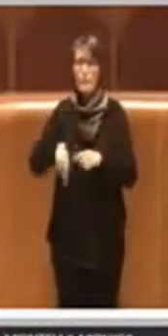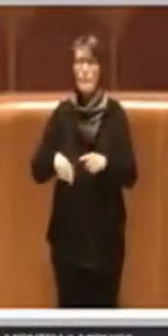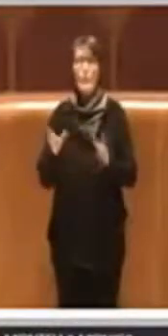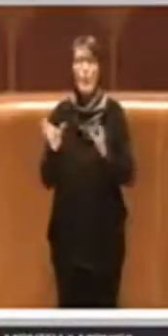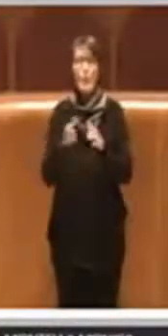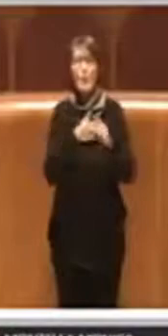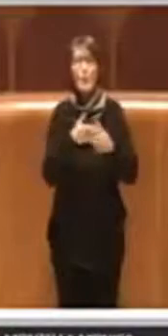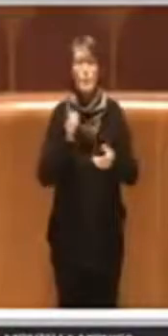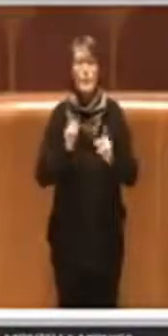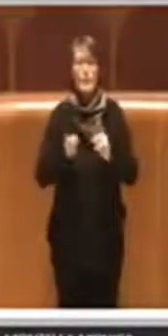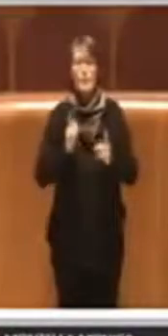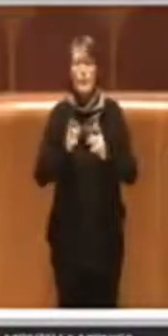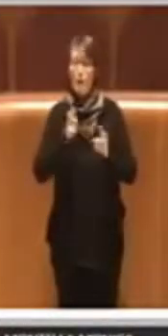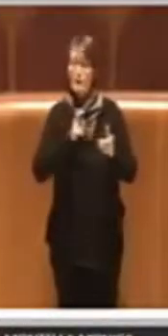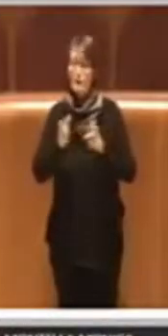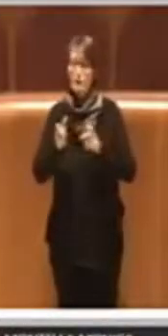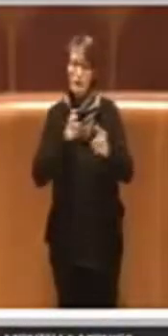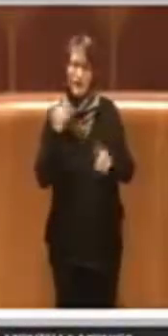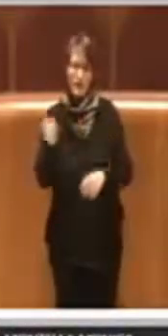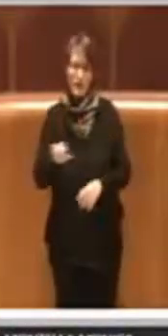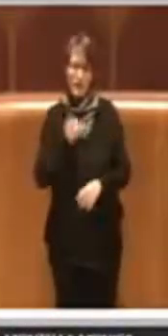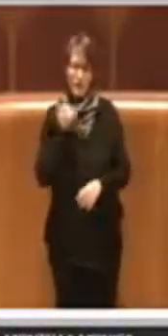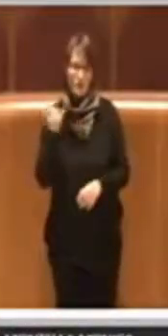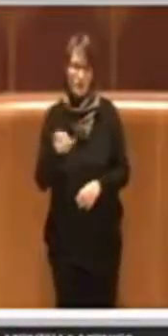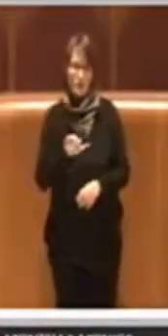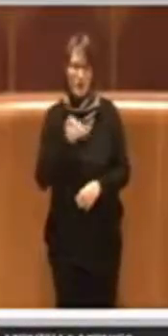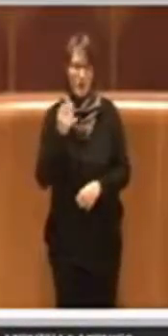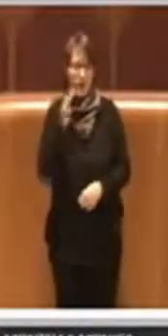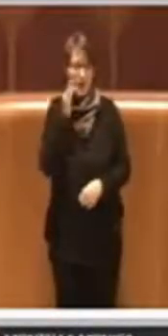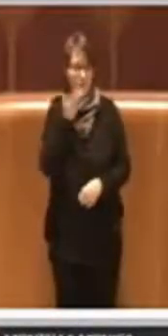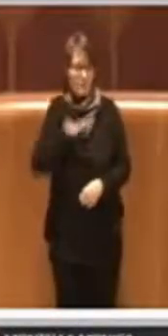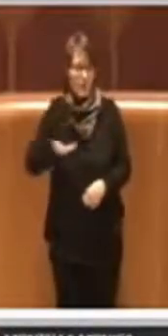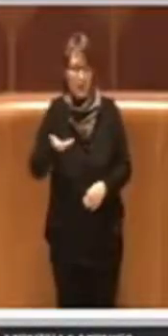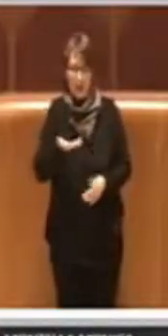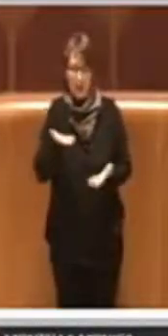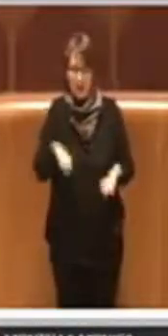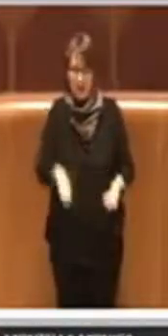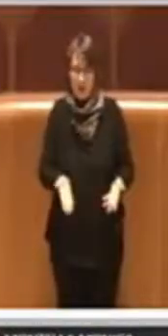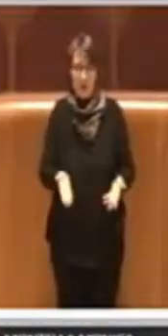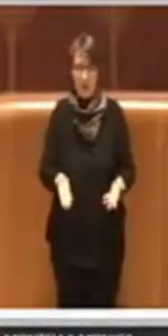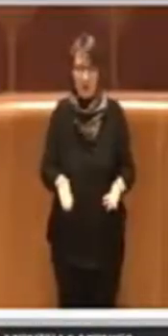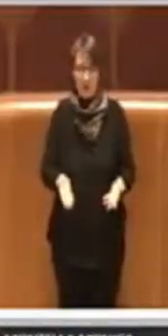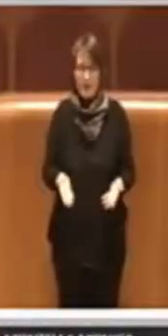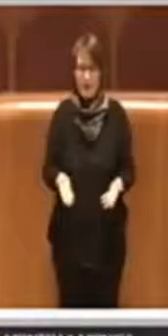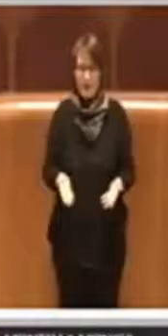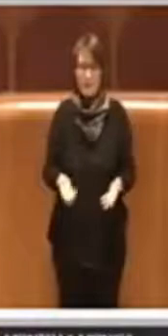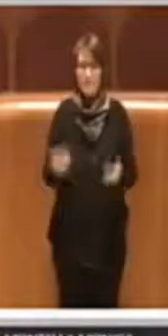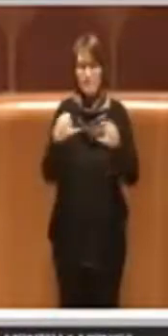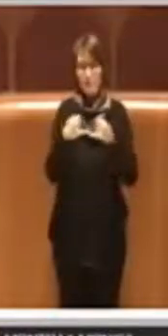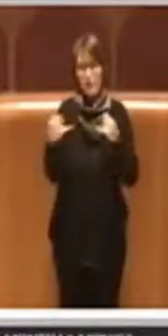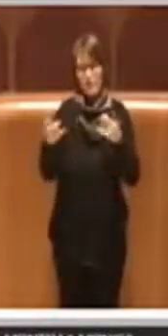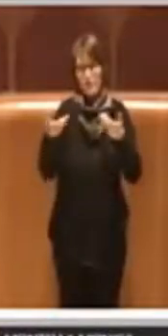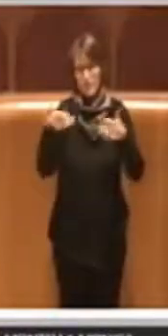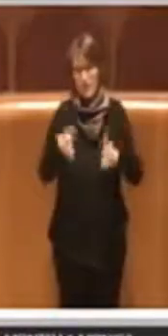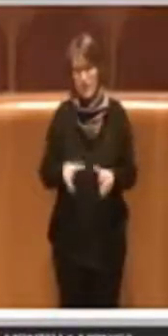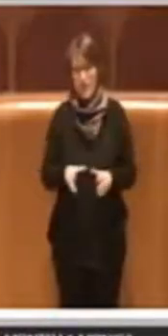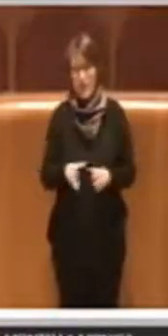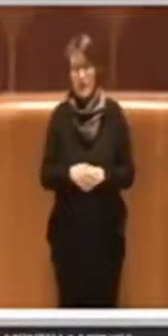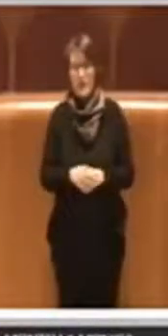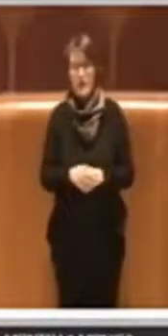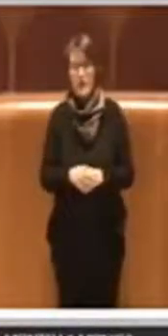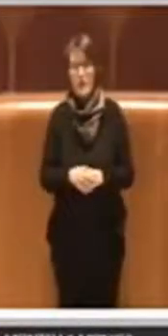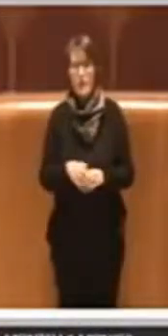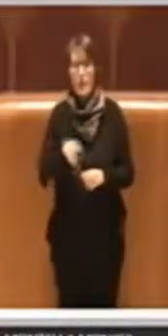è ben più agevole di persona piuttosto che con questa modalità e poi anche la